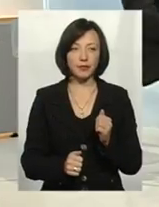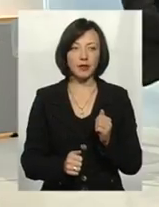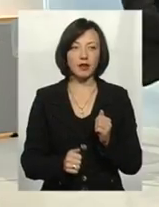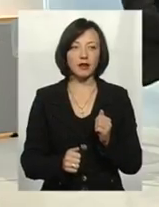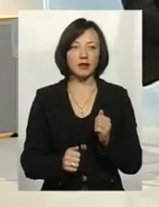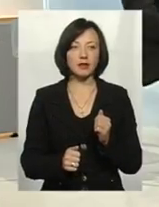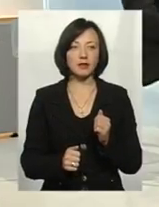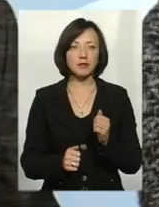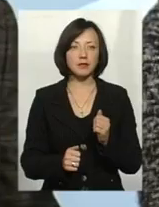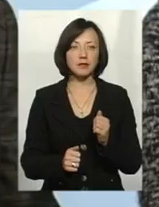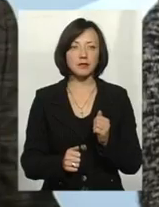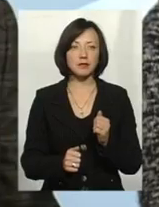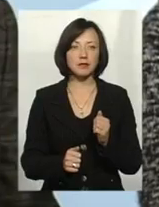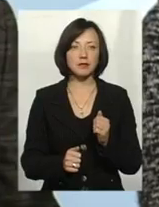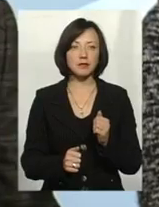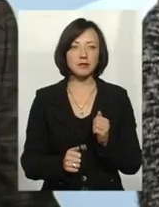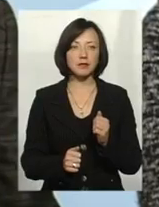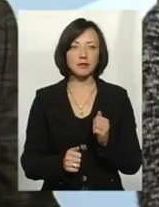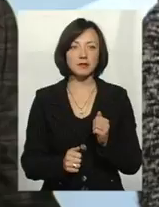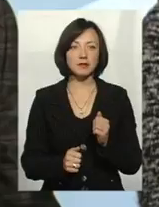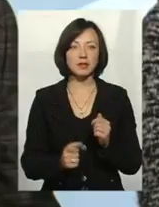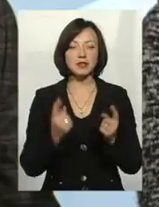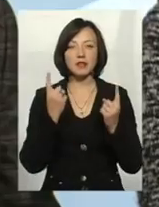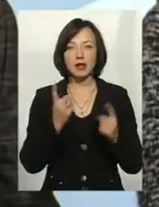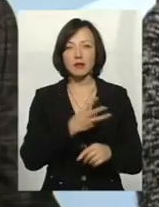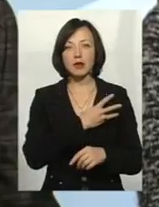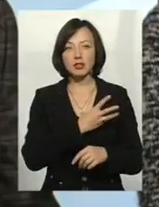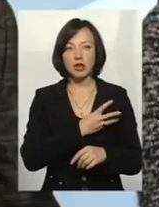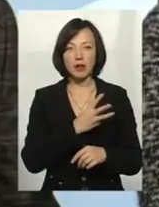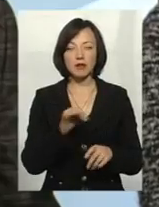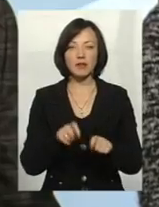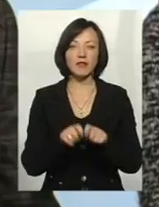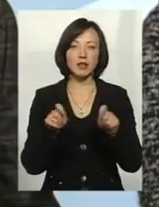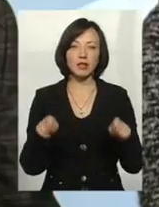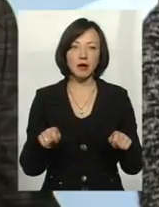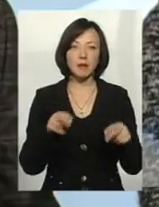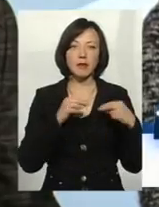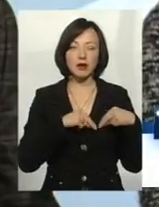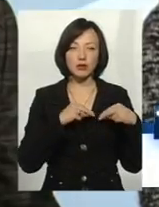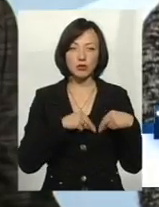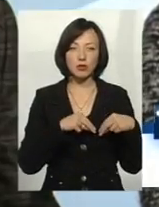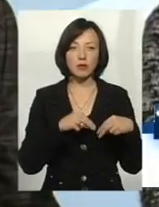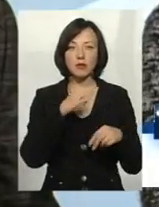великим, як нібито, і бажанням, і викриттям працюємо.